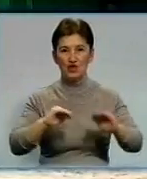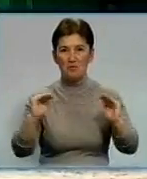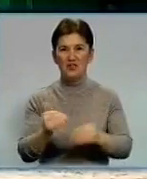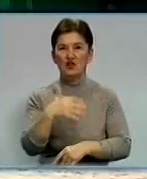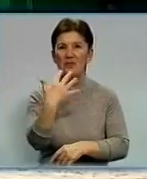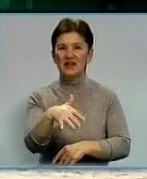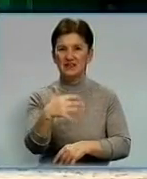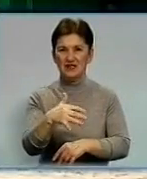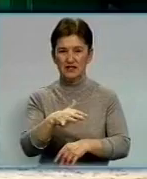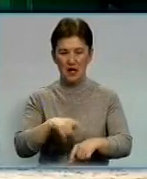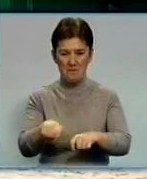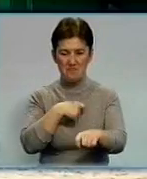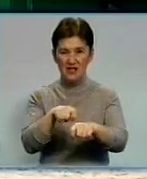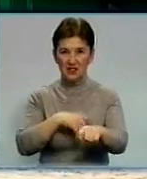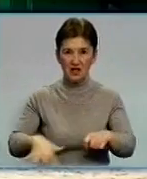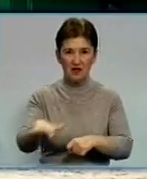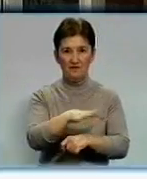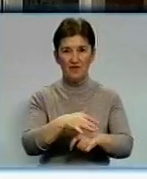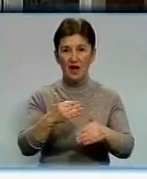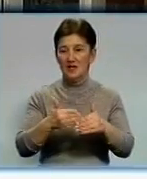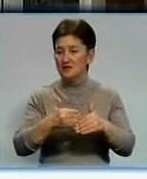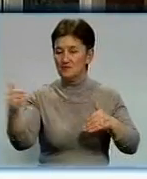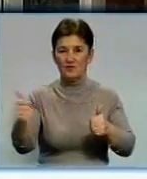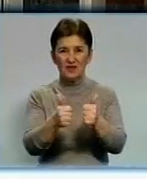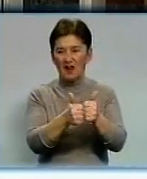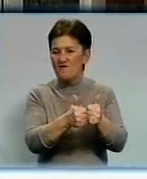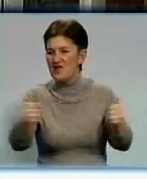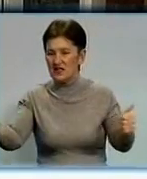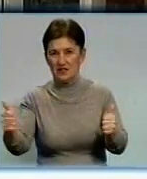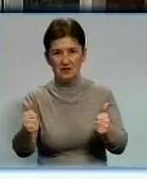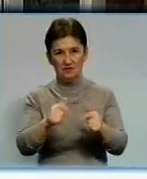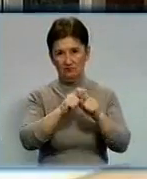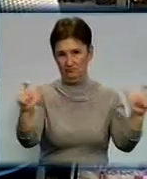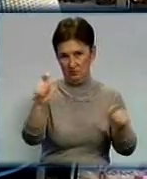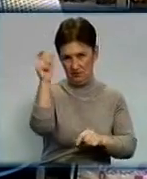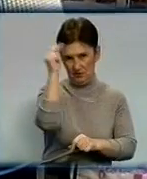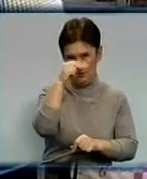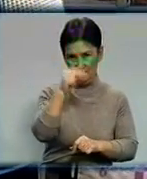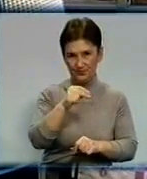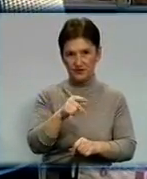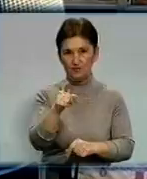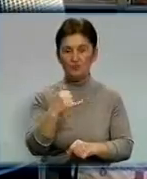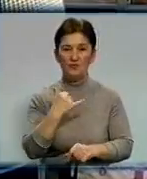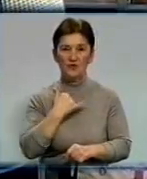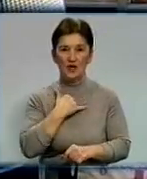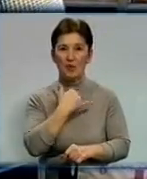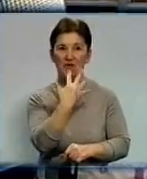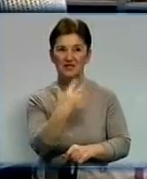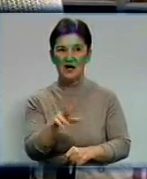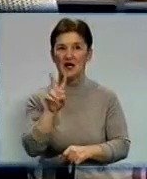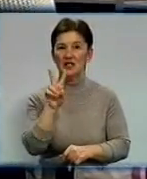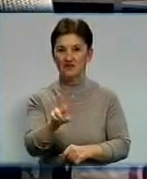квадратних метрів та тих, що знаходяться за 100 метрів від навчальних закладів та автозаправних станцій. У нас 52 квадратних,